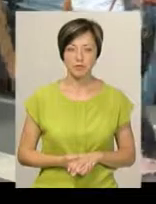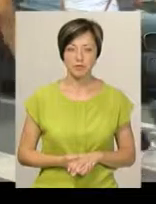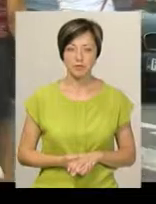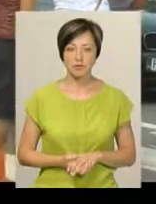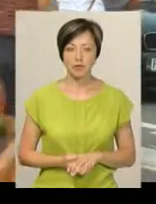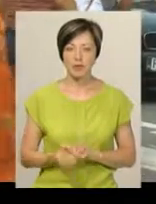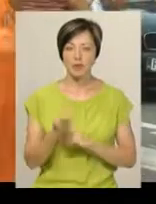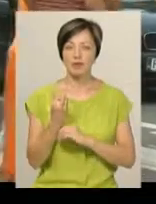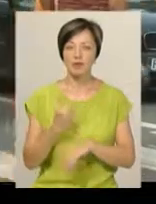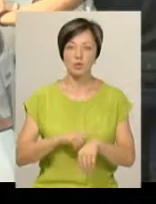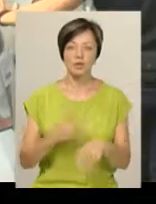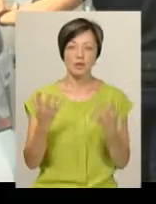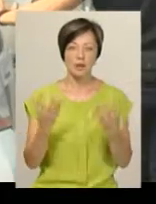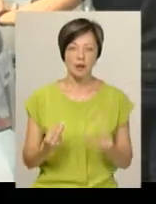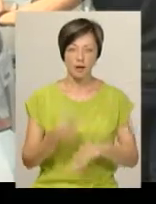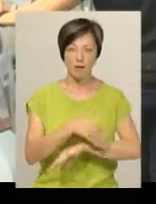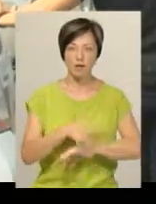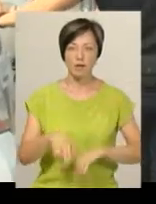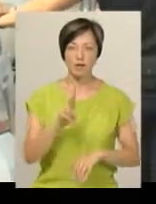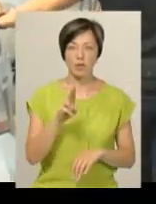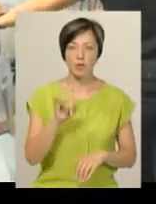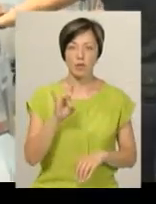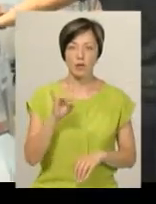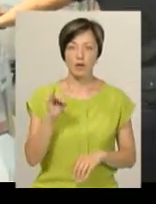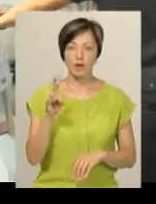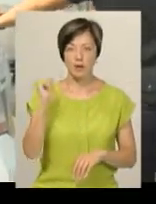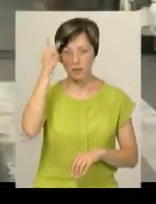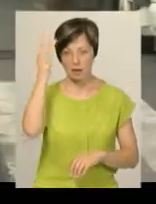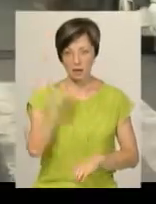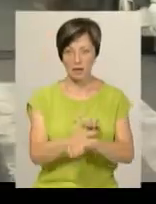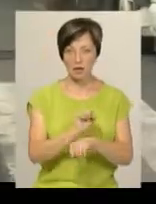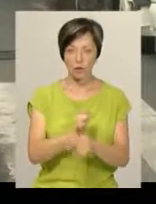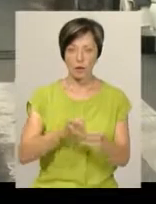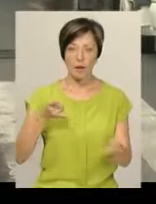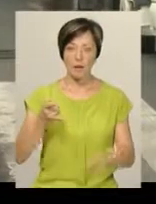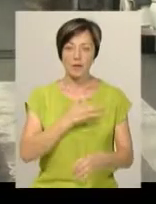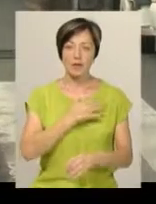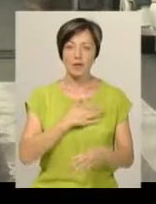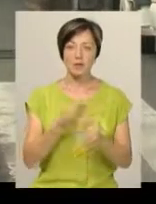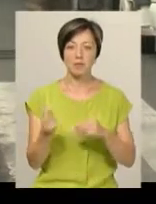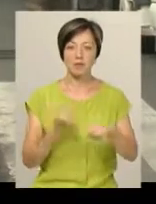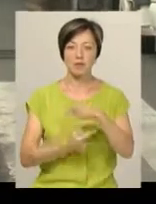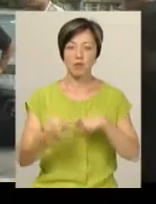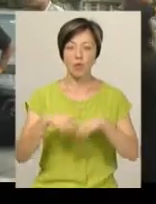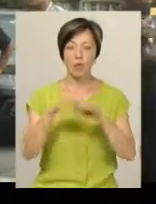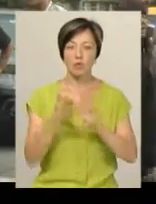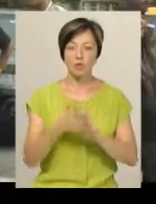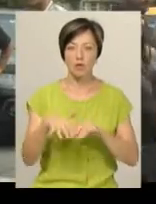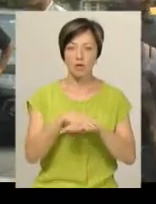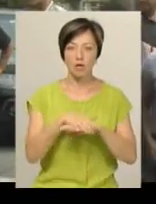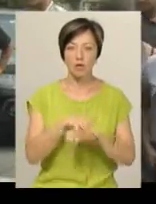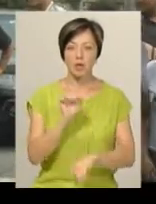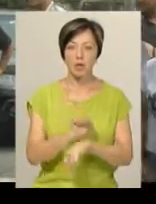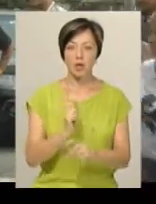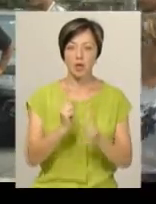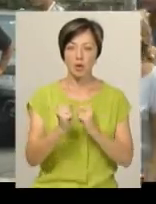12-та година дня. Вулиця Купліна в Хмельницькому стоїть у заторах. Приватні підприємці гуртово-роздрібного ринку Дубово перекрили